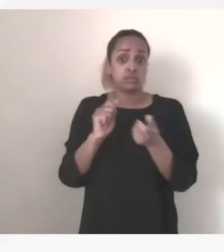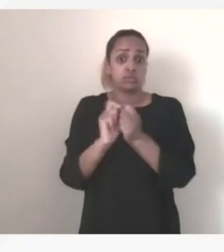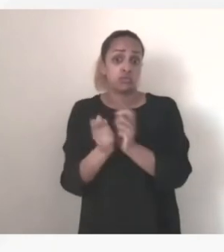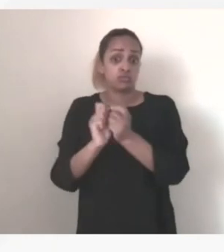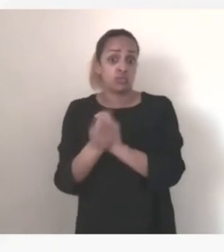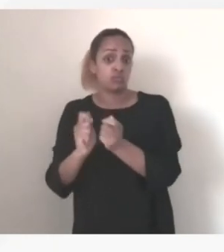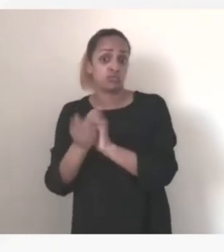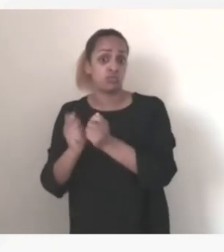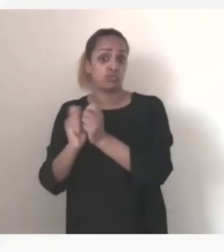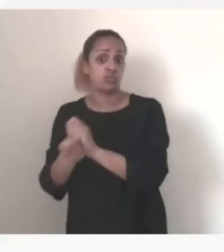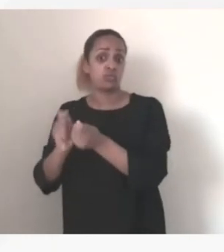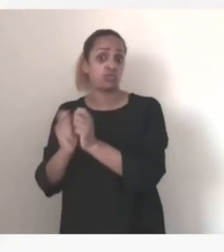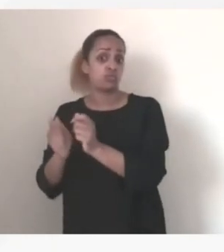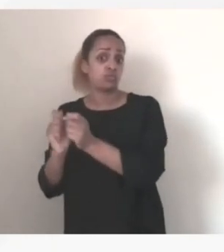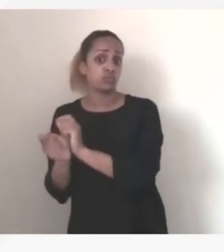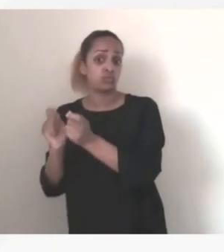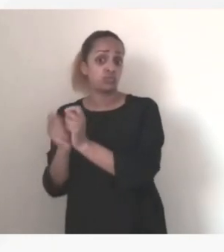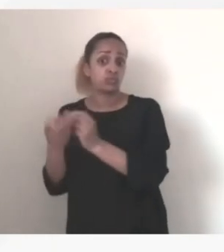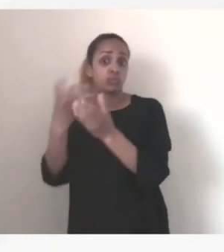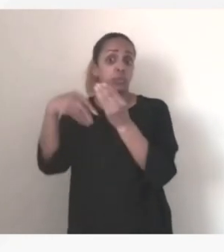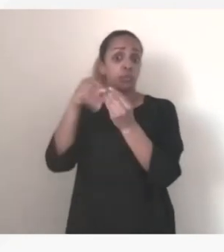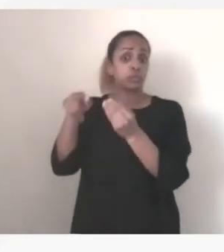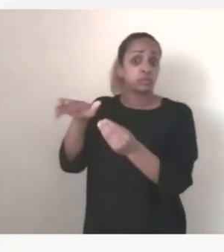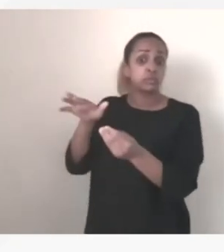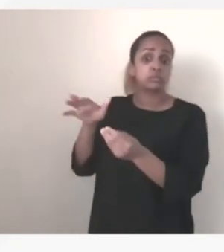évoluent graduellement et qu'elles dépendent de la situation du conflit